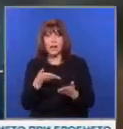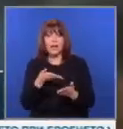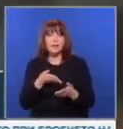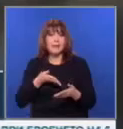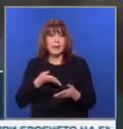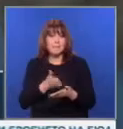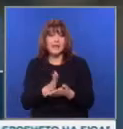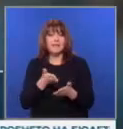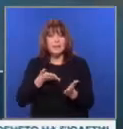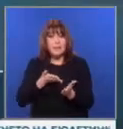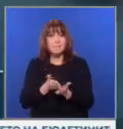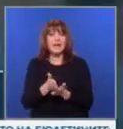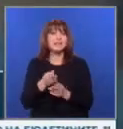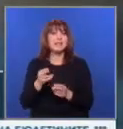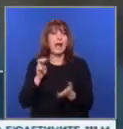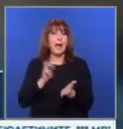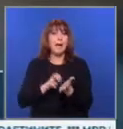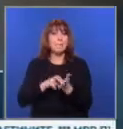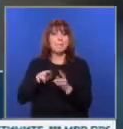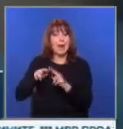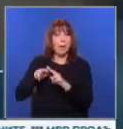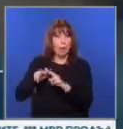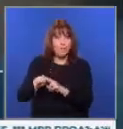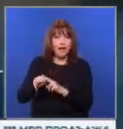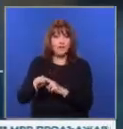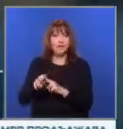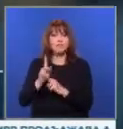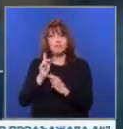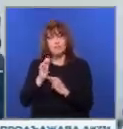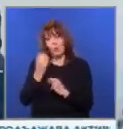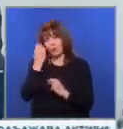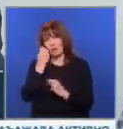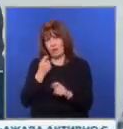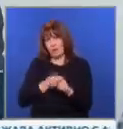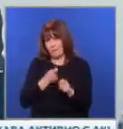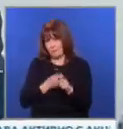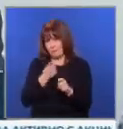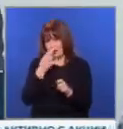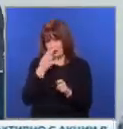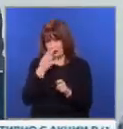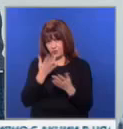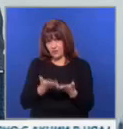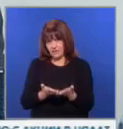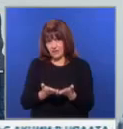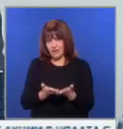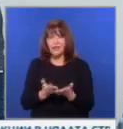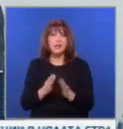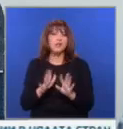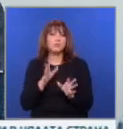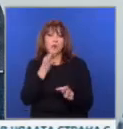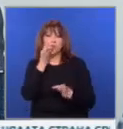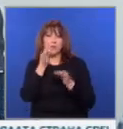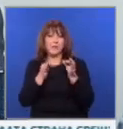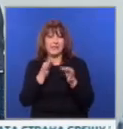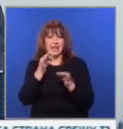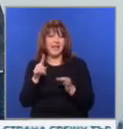банкомати. Много добре изработени. Пършни знаци това мога да кажа за 500 левките. Сега според обясненията, които е